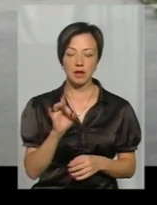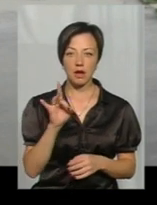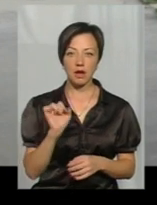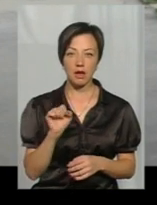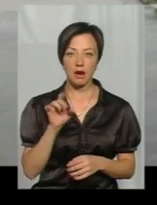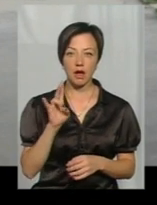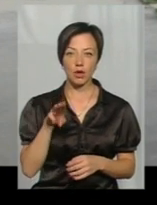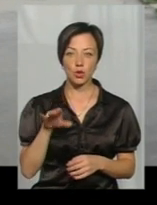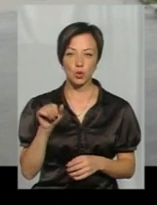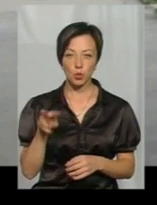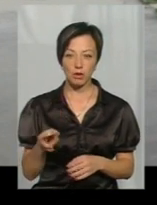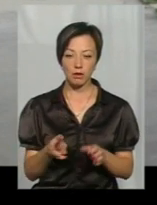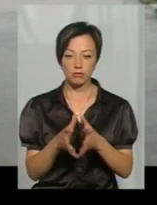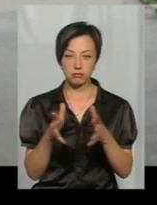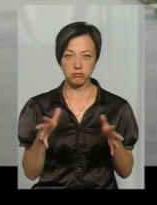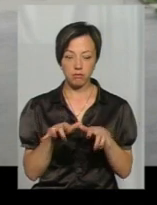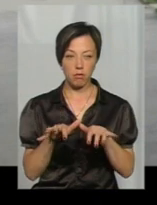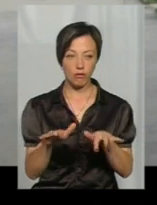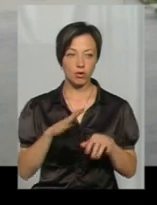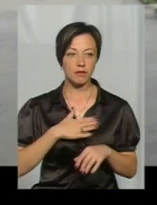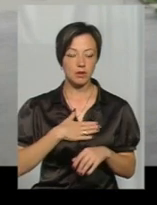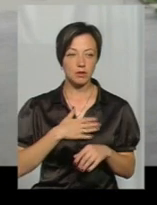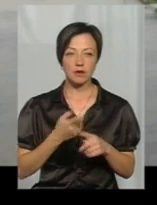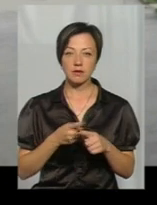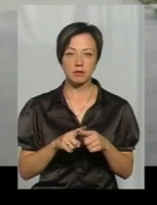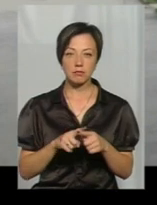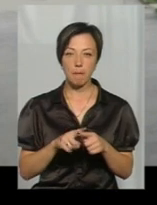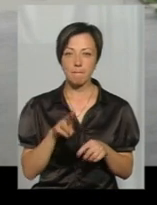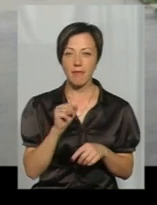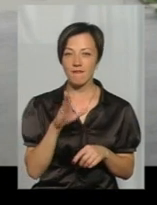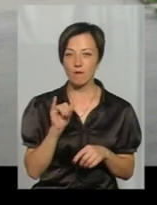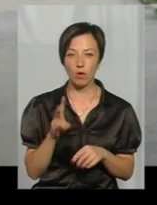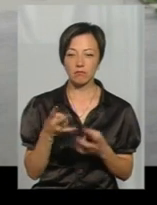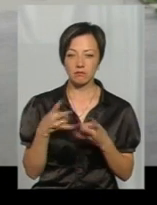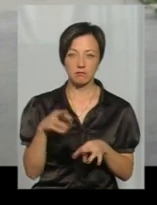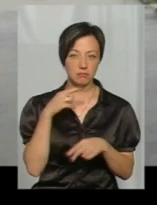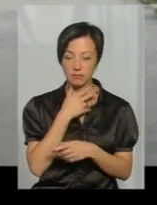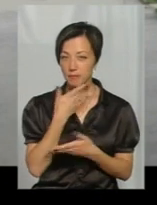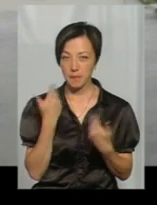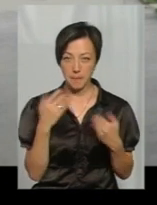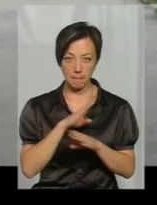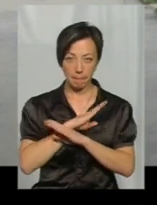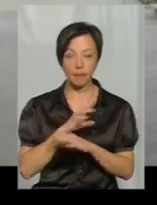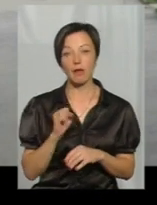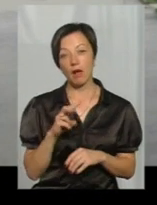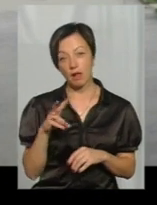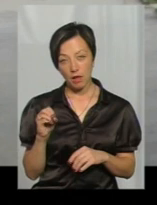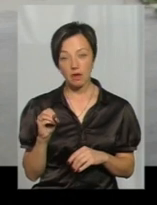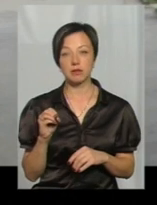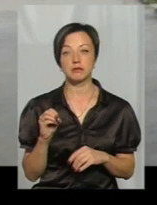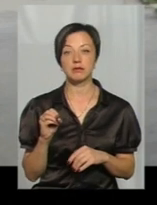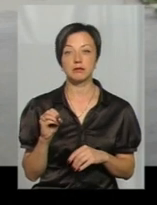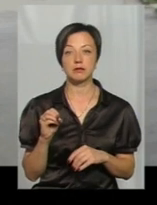крупний вип пауків наших. Вони не є смертельно отруйними, але